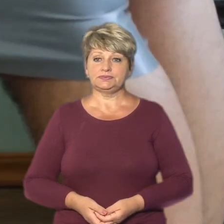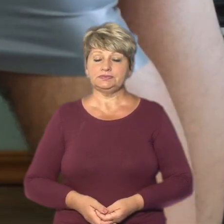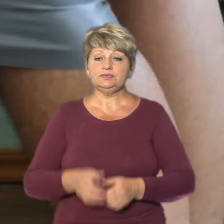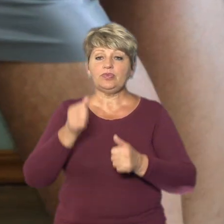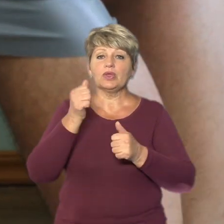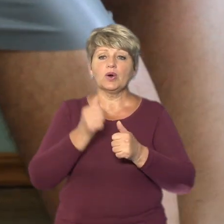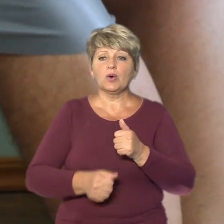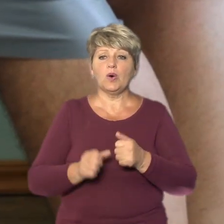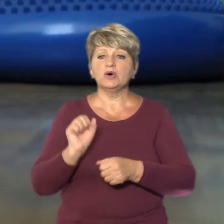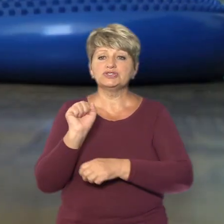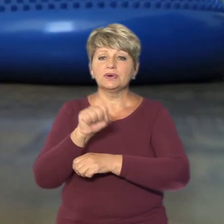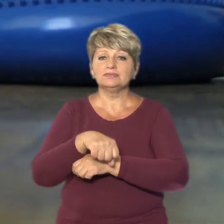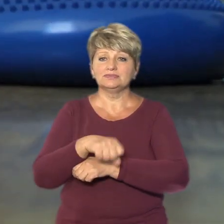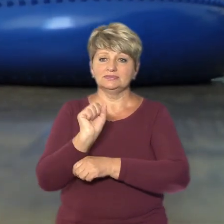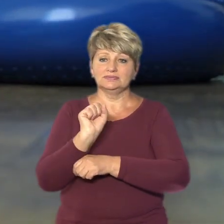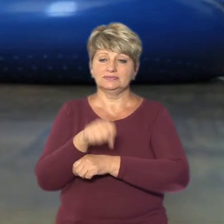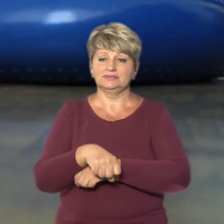Кожне згинання – коліна.